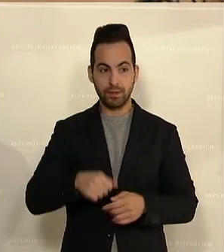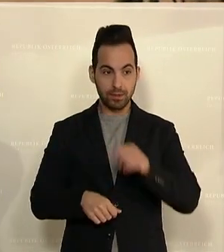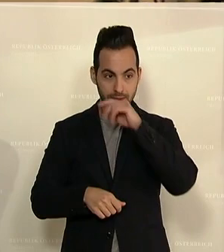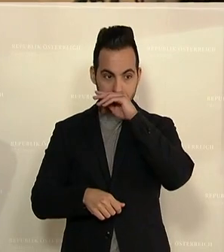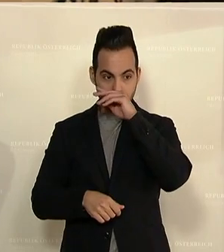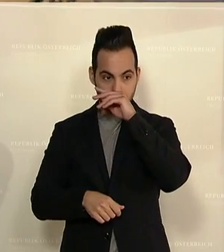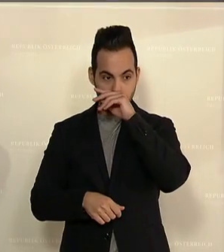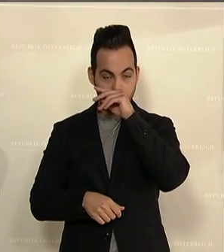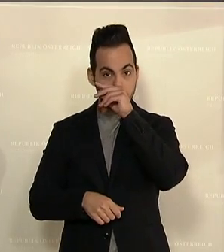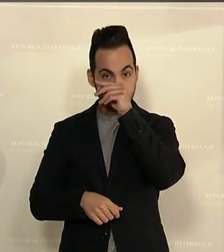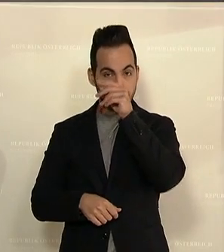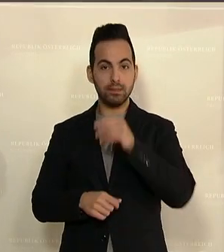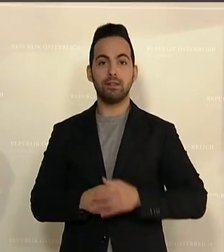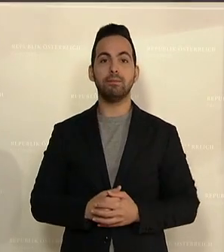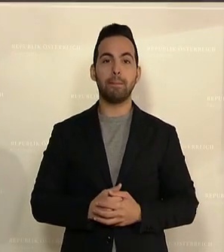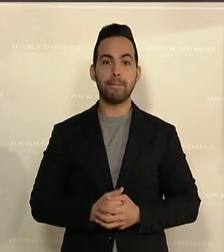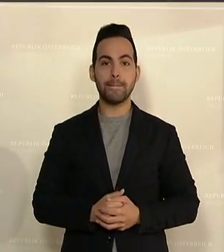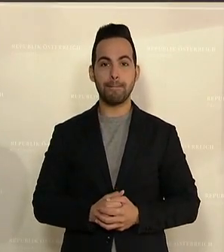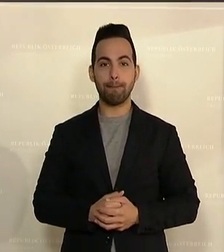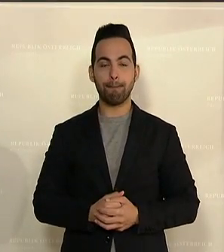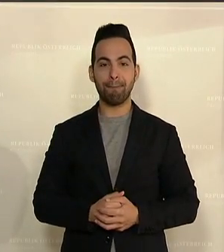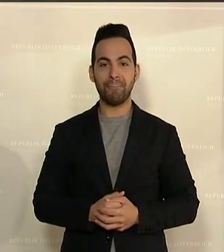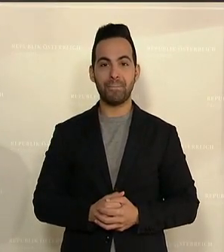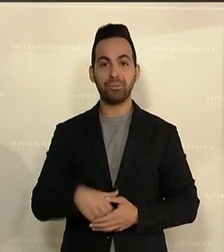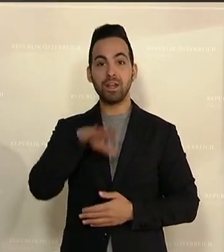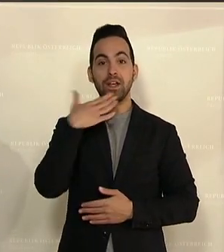der Regulierungsbehörde für Strom und Gas nicht. Danke. Dank.